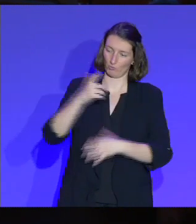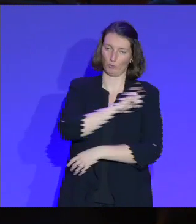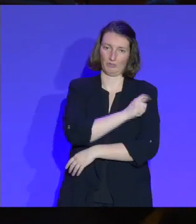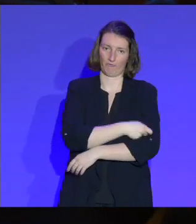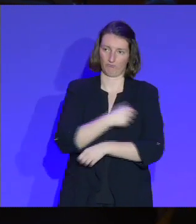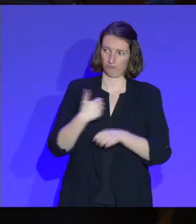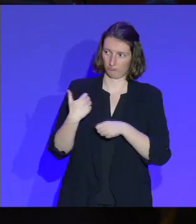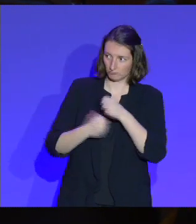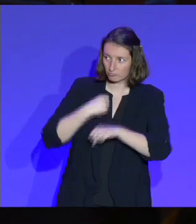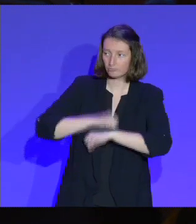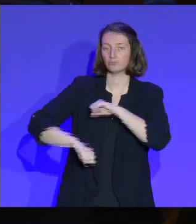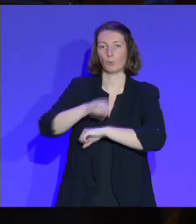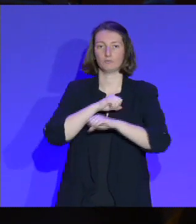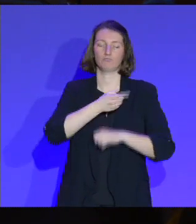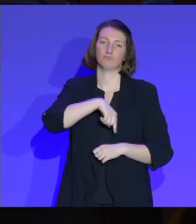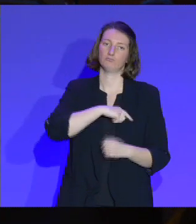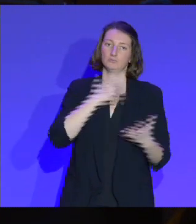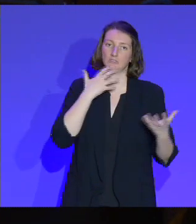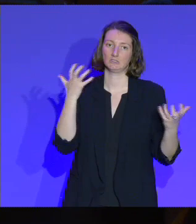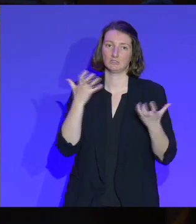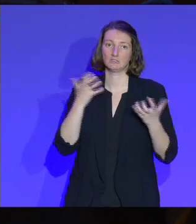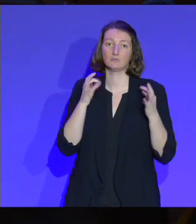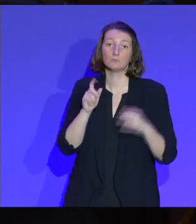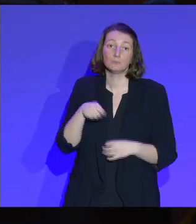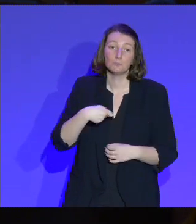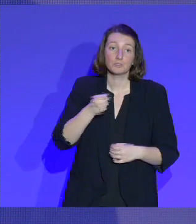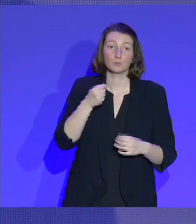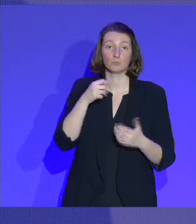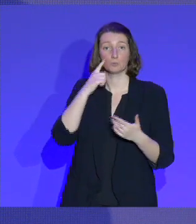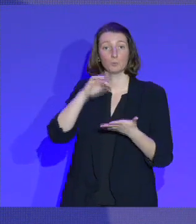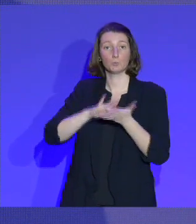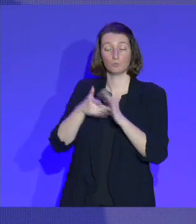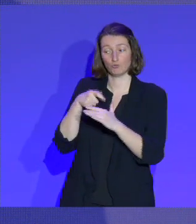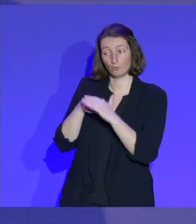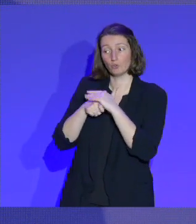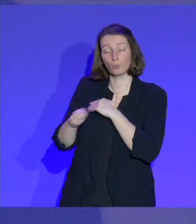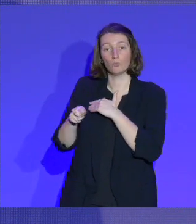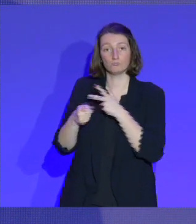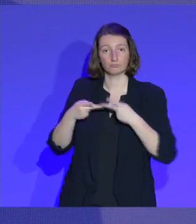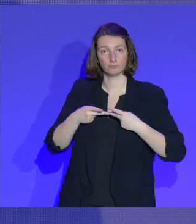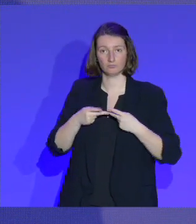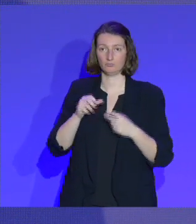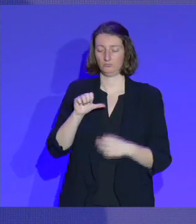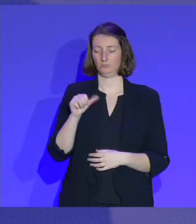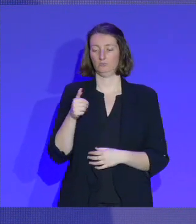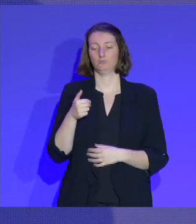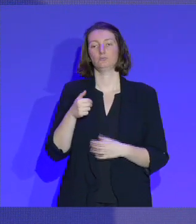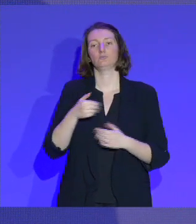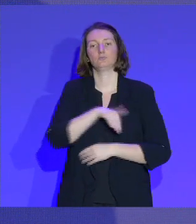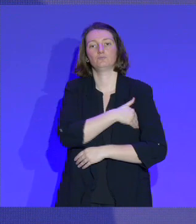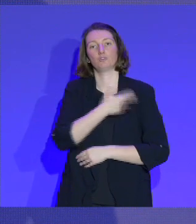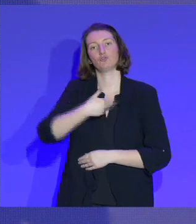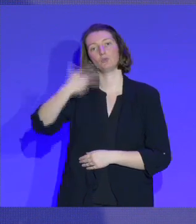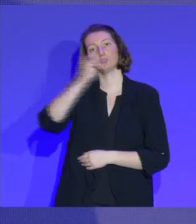Et nous souhaitons, évidemment, que les subventions qui sont accordées par l'Agence nationale du sport et les